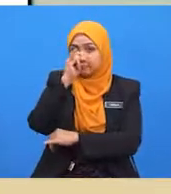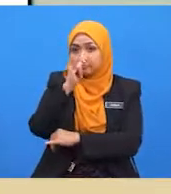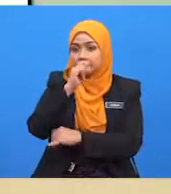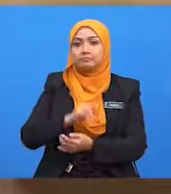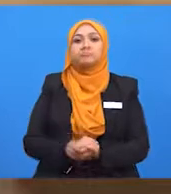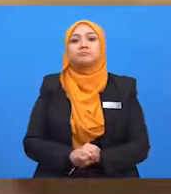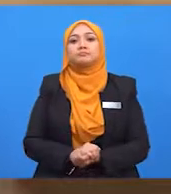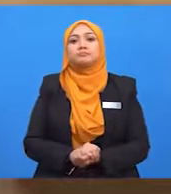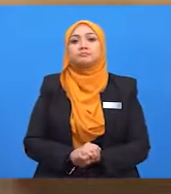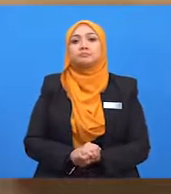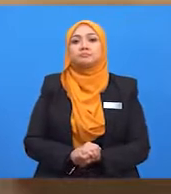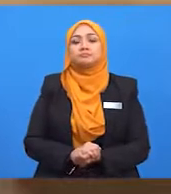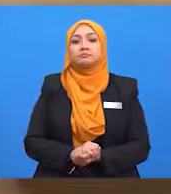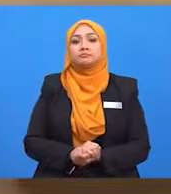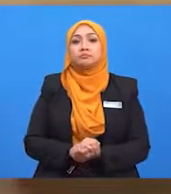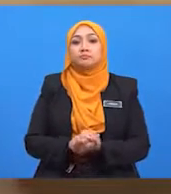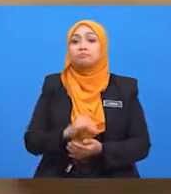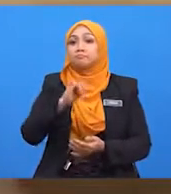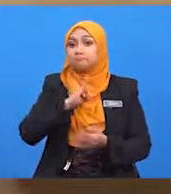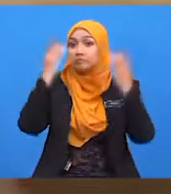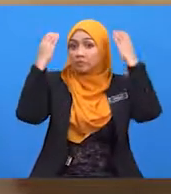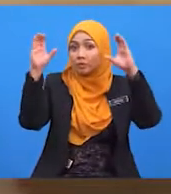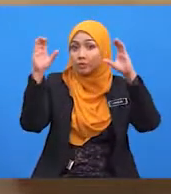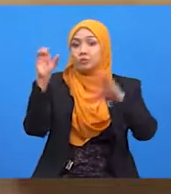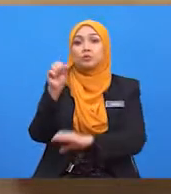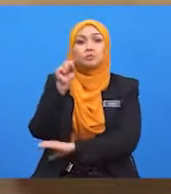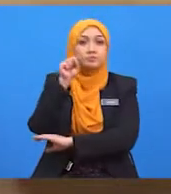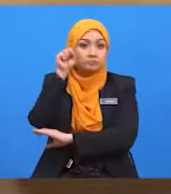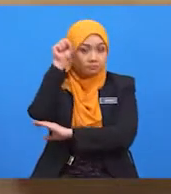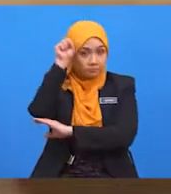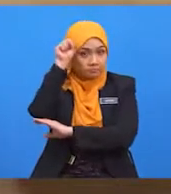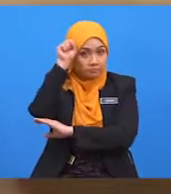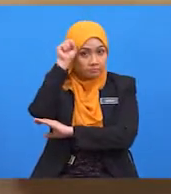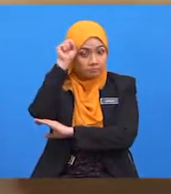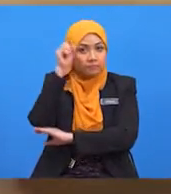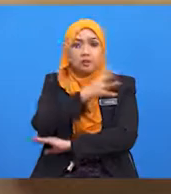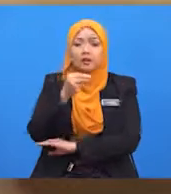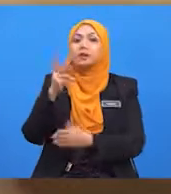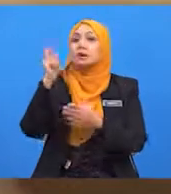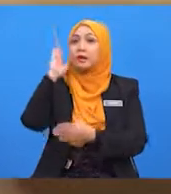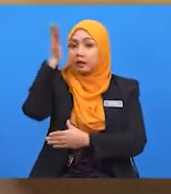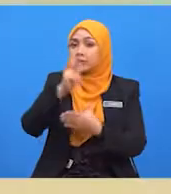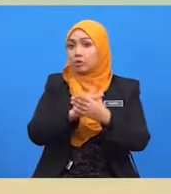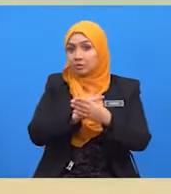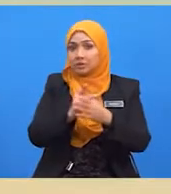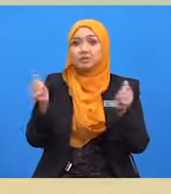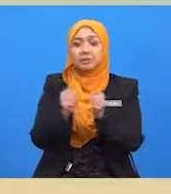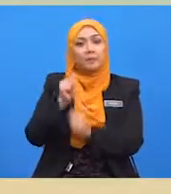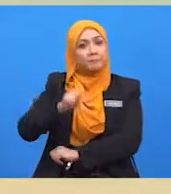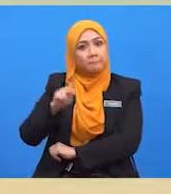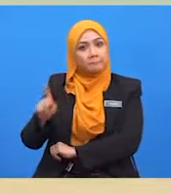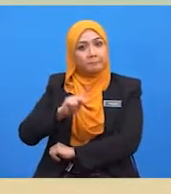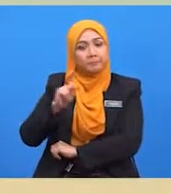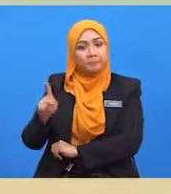Baiklah pelajar, saya Cegu Sivaraman. Hari ini Cegu akan berkongsi dengan pelajar berkenan